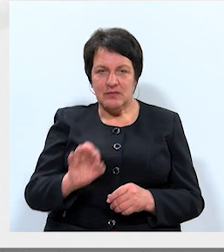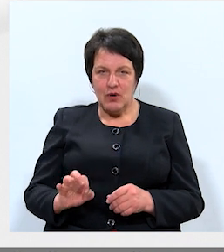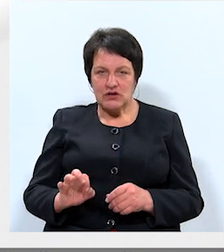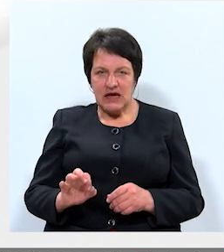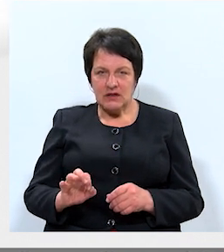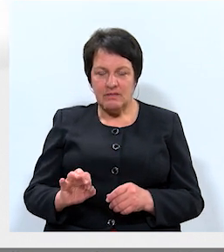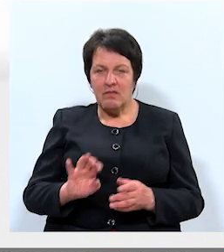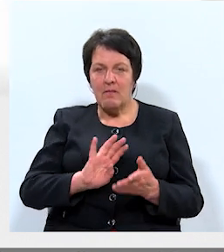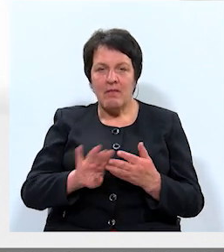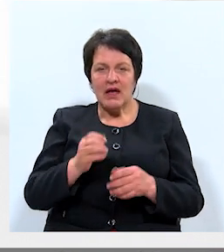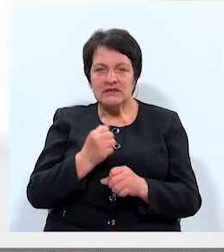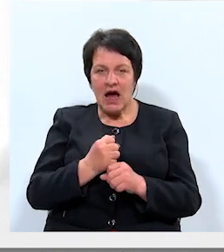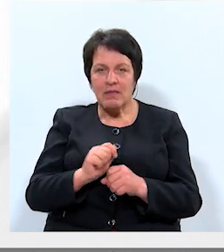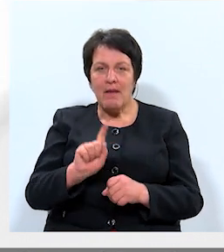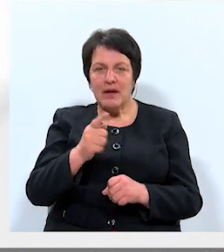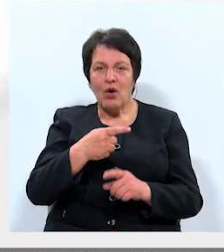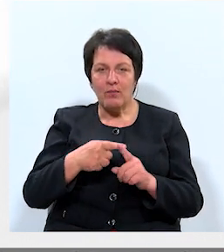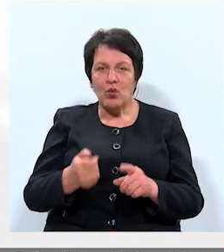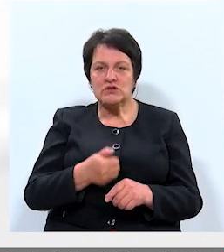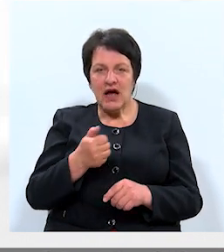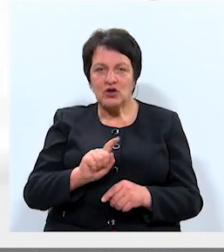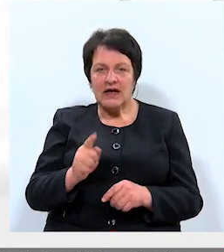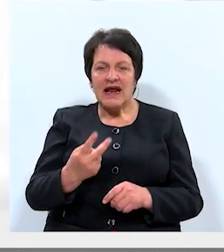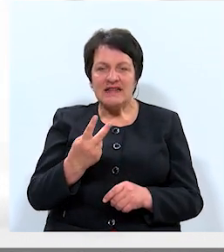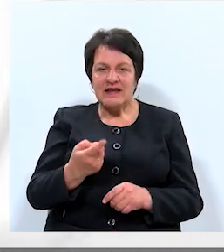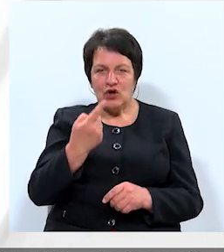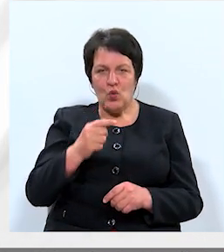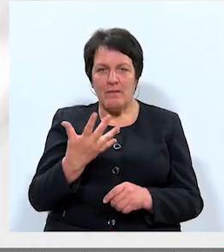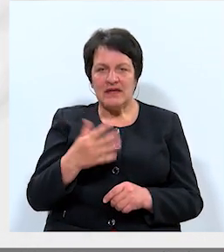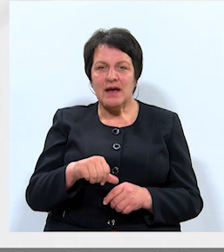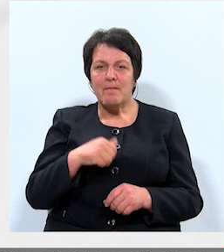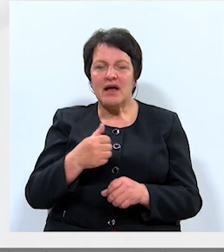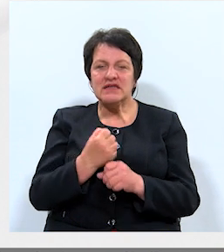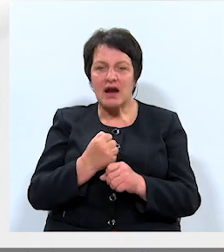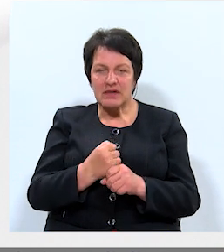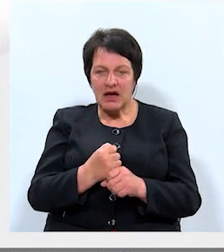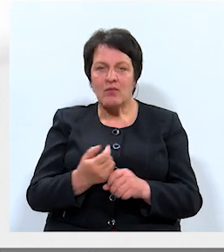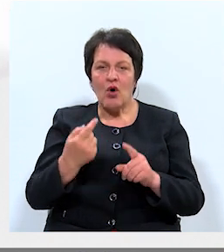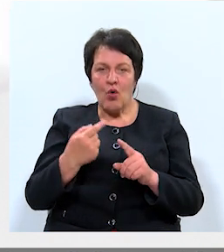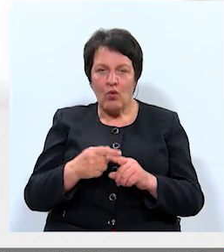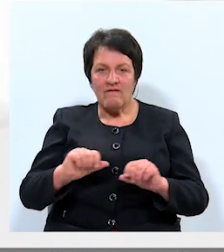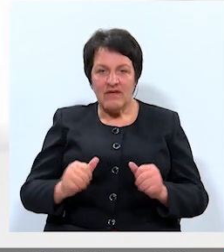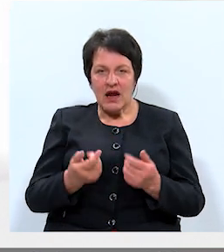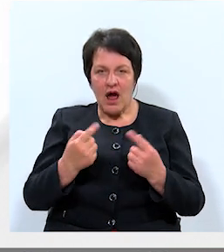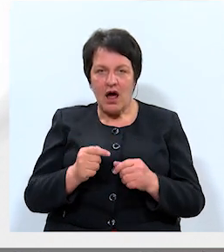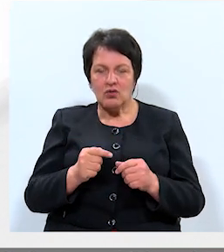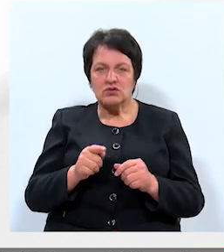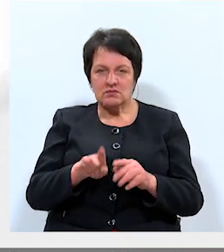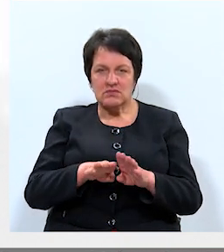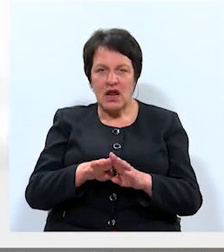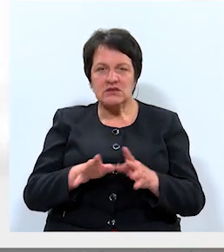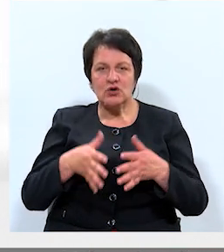Bezdarba pirmo pusgadu ir divi no pieciem bezdarbniekiem, un vienlaikus jānorada, ka